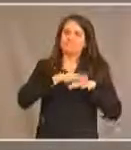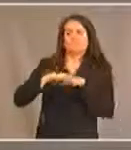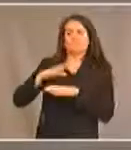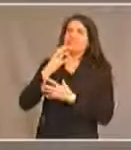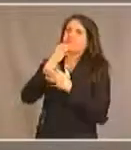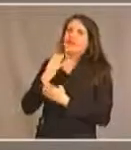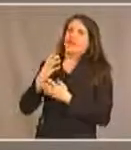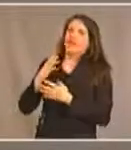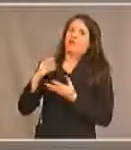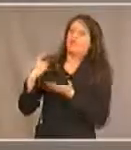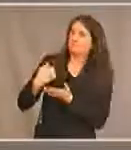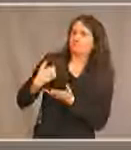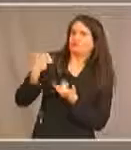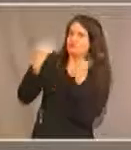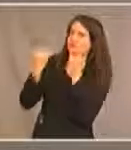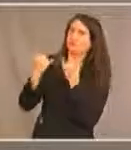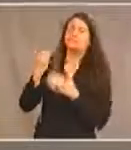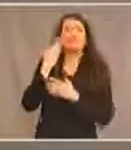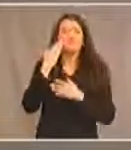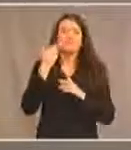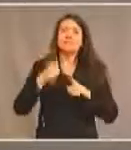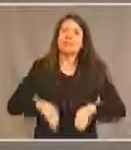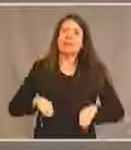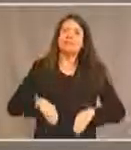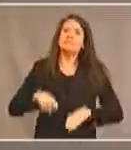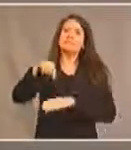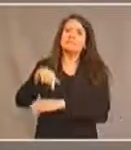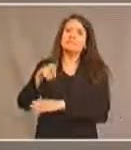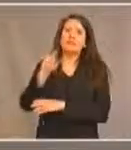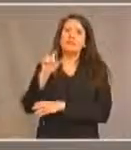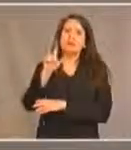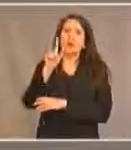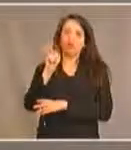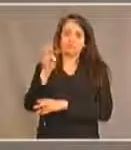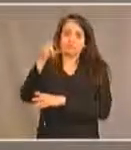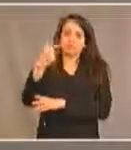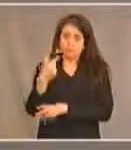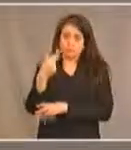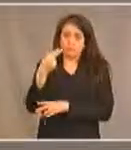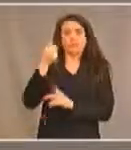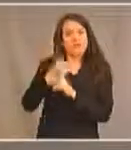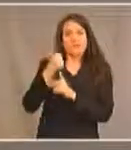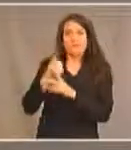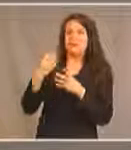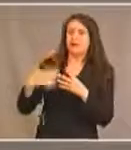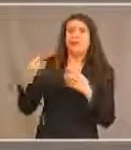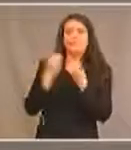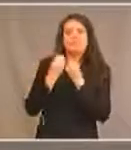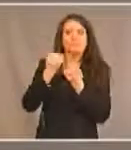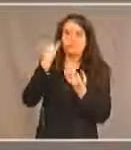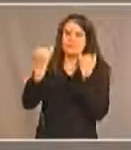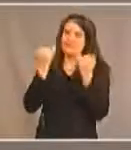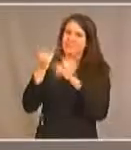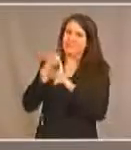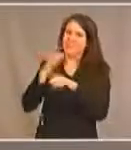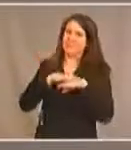Qualtrough a trouvé beaucoup d'énergie et d'idées grâce à cette consultation. Je pense qu'il y